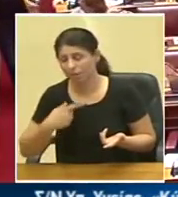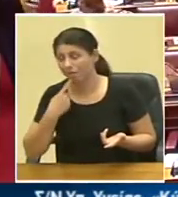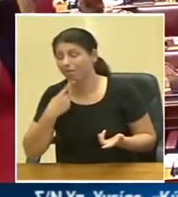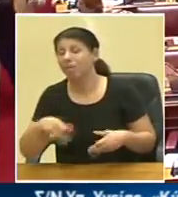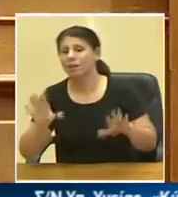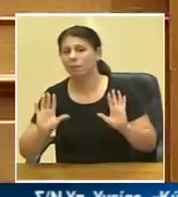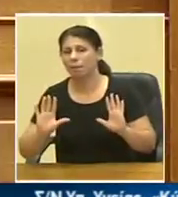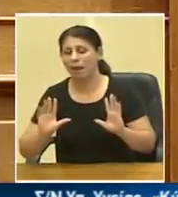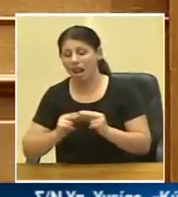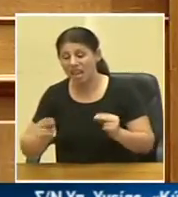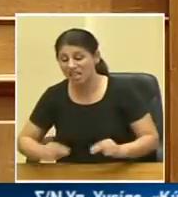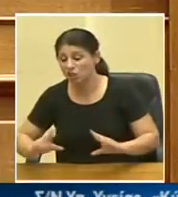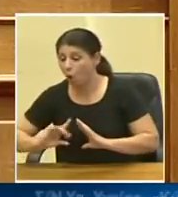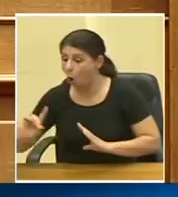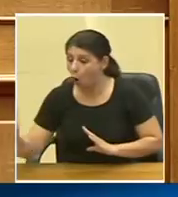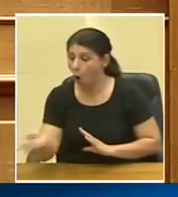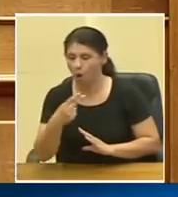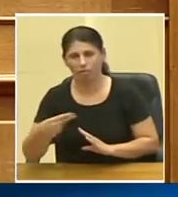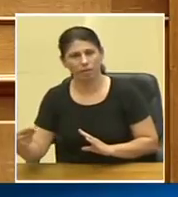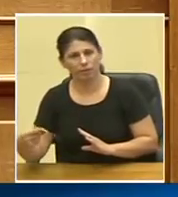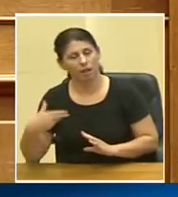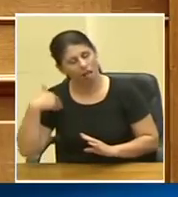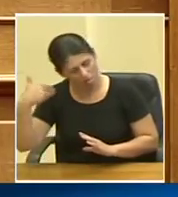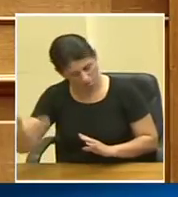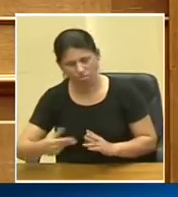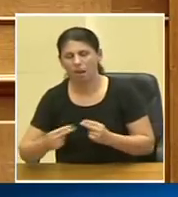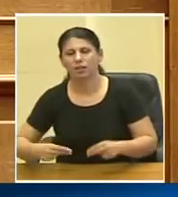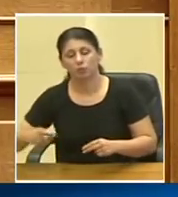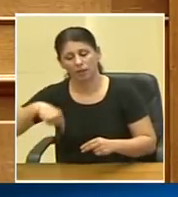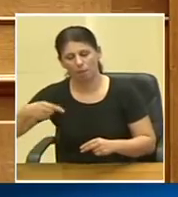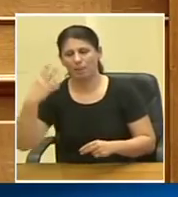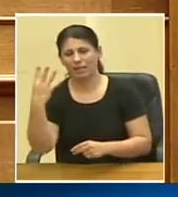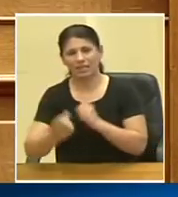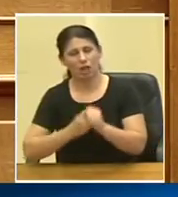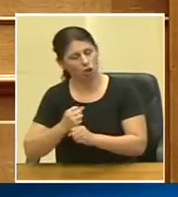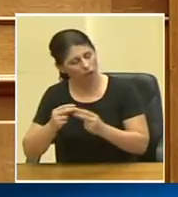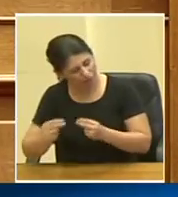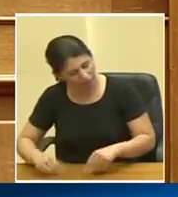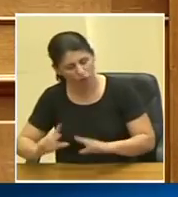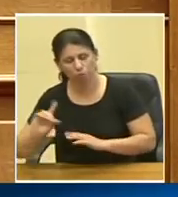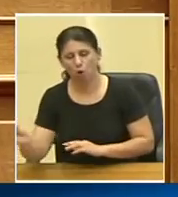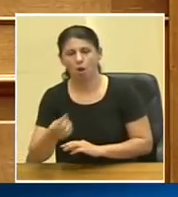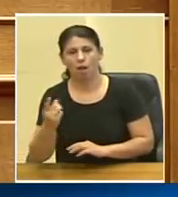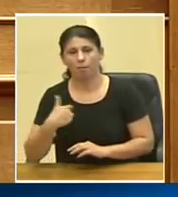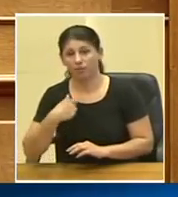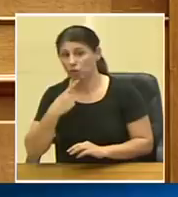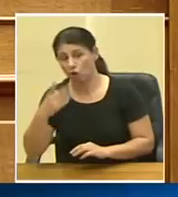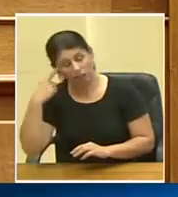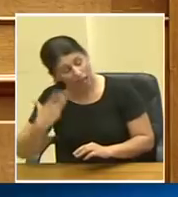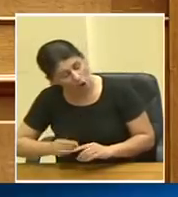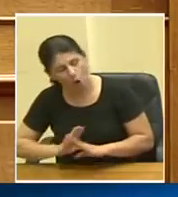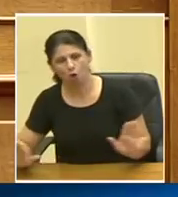ότι τα λύσαμε όλα, θα τα λύσουμε όλα την επόμενη τετραετία. Και το λέω και το εννοώ.